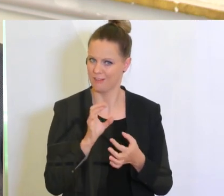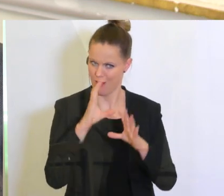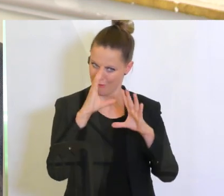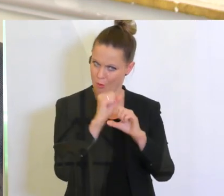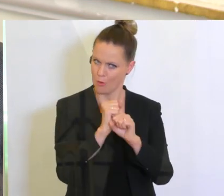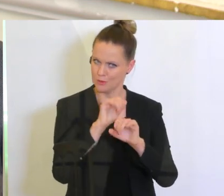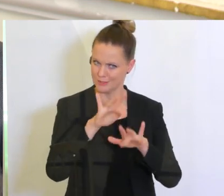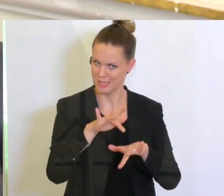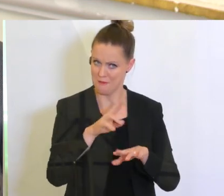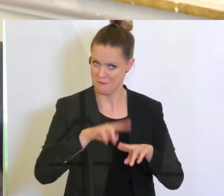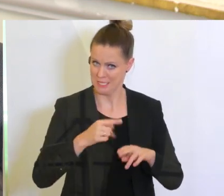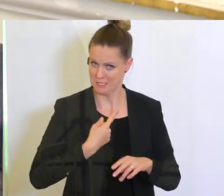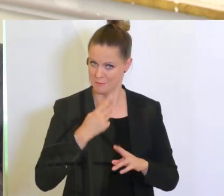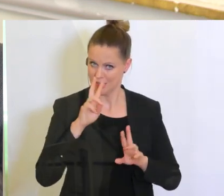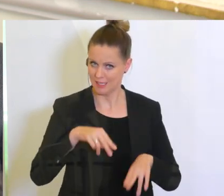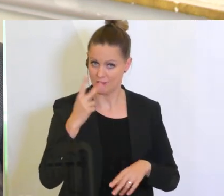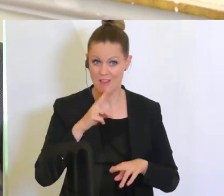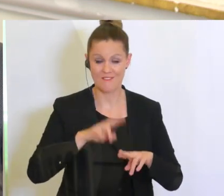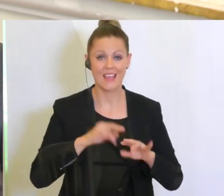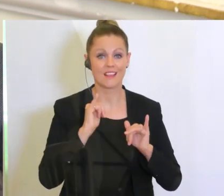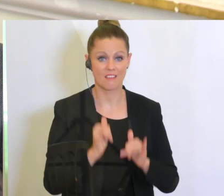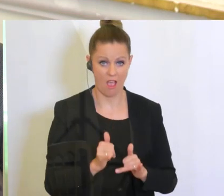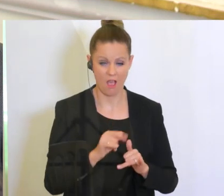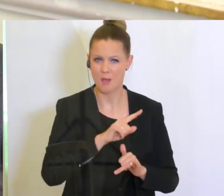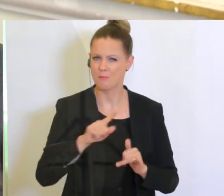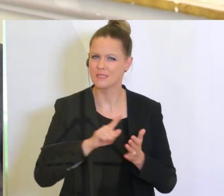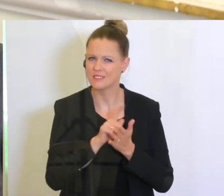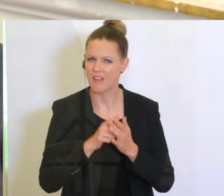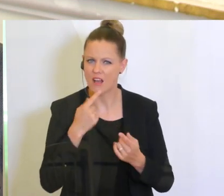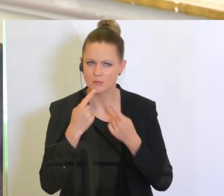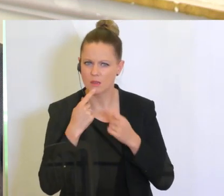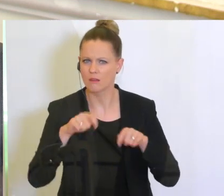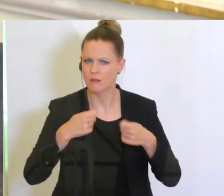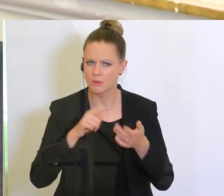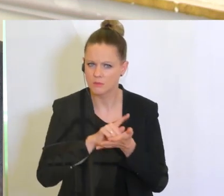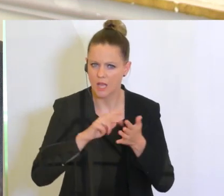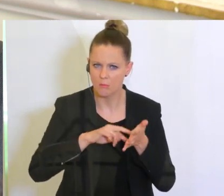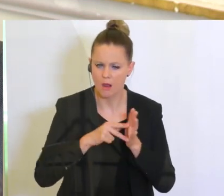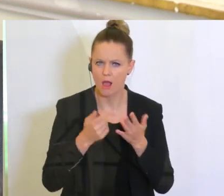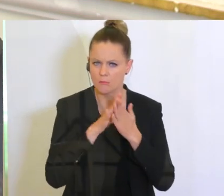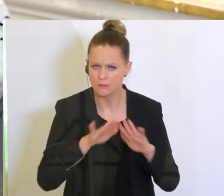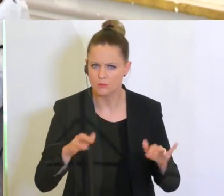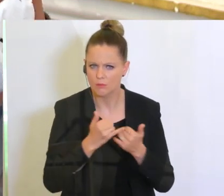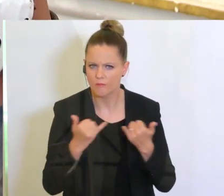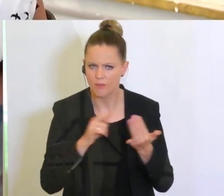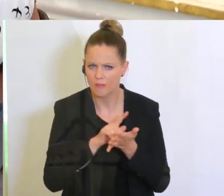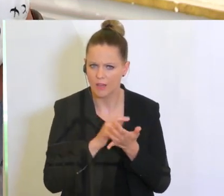richtig verstanden habe. Wenn es das geben wird, bis wann sind Sie da in Gesprächen? Gibt es einen Zeitplan dazu, bis was präsentiert werden soll?